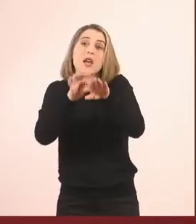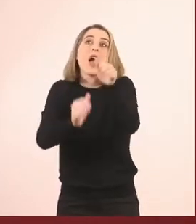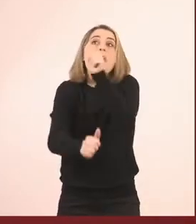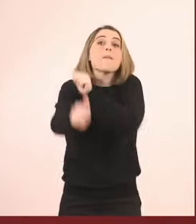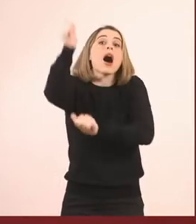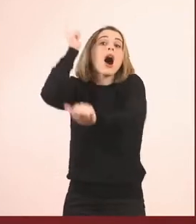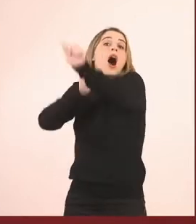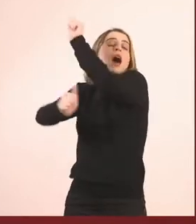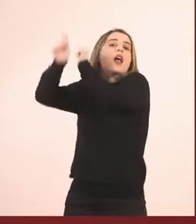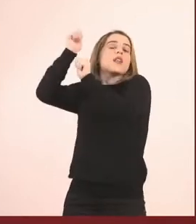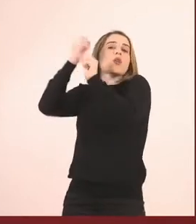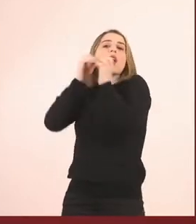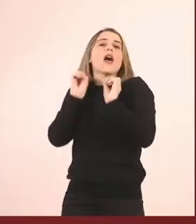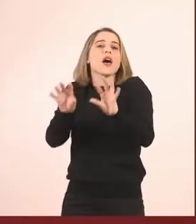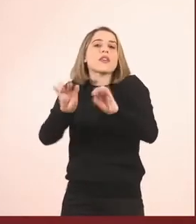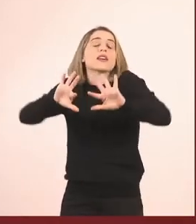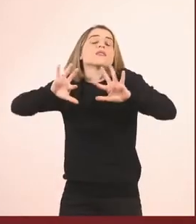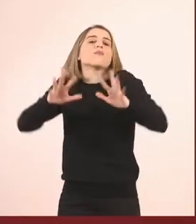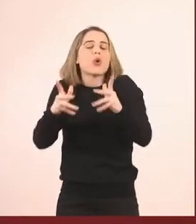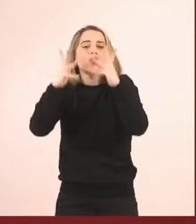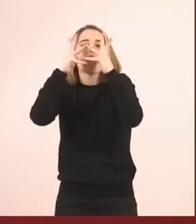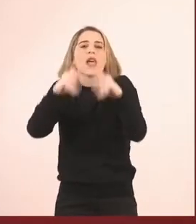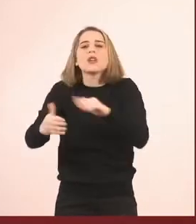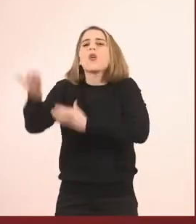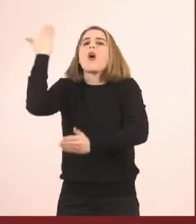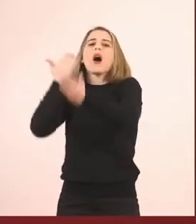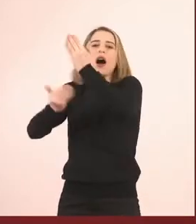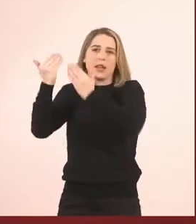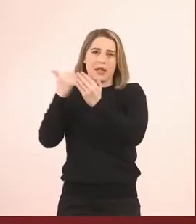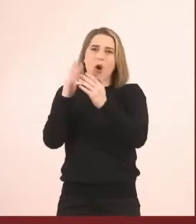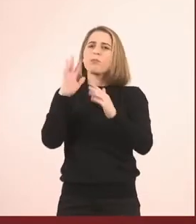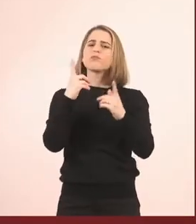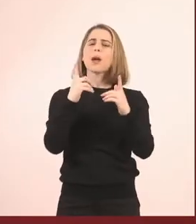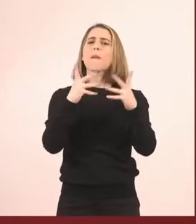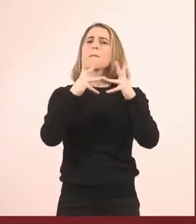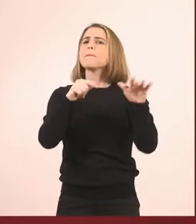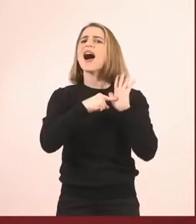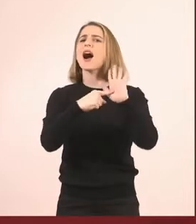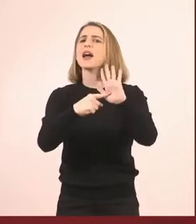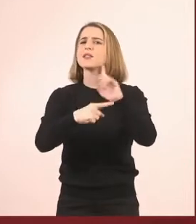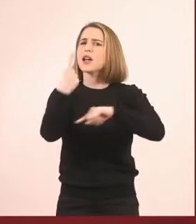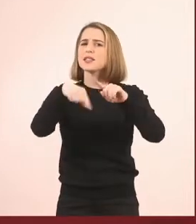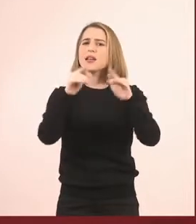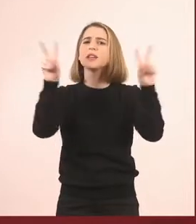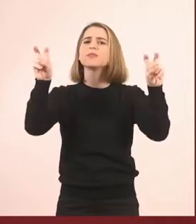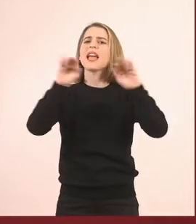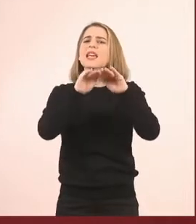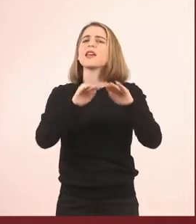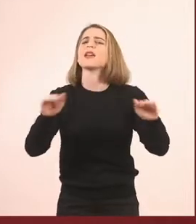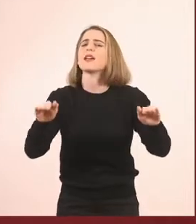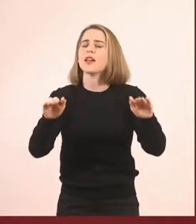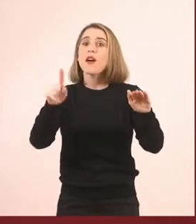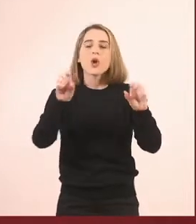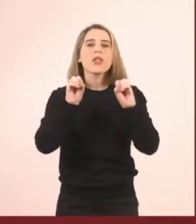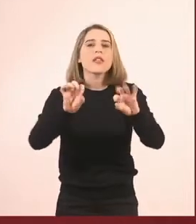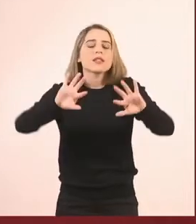αρχαίο θέατρο. Και μέσα από ένα έργο, την Ειρήνη, που την κάνετε στο σχολείο και μας δείχνει ότι κάποιοι πάνε να αλευθερώσουν την Ειρήνη, τον μαθαίνει τι είναι η αγάπη, τι